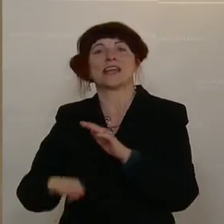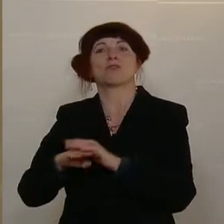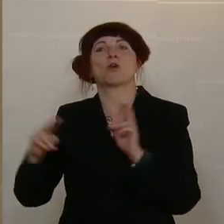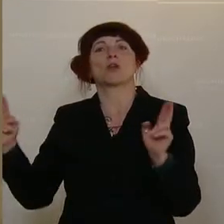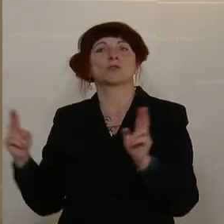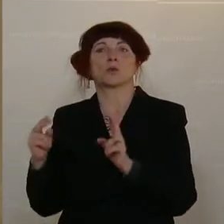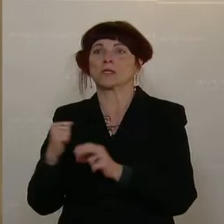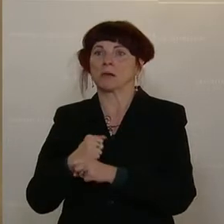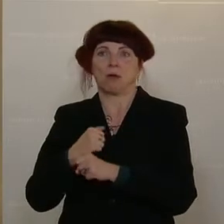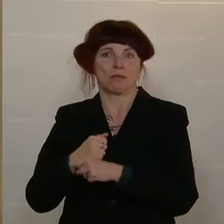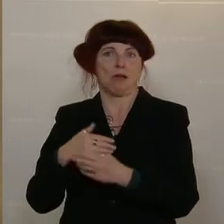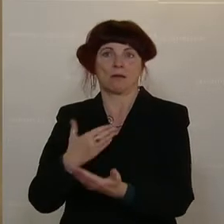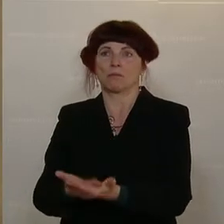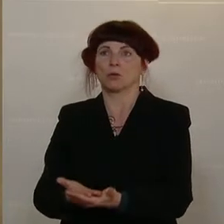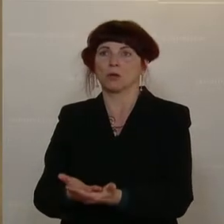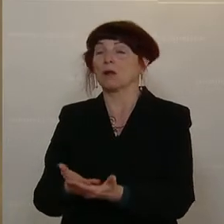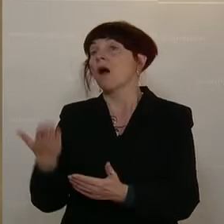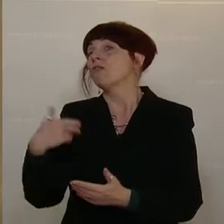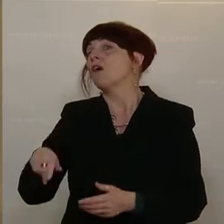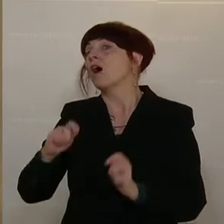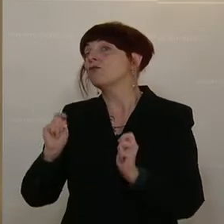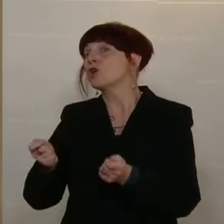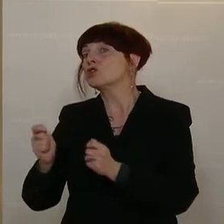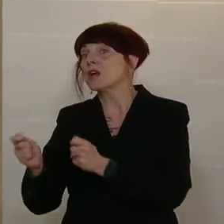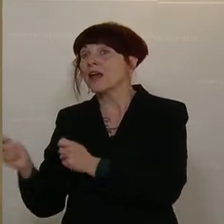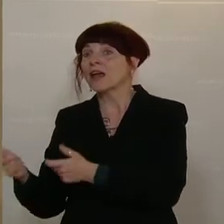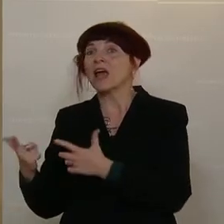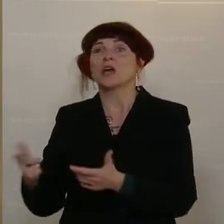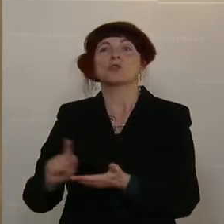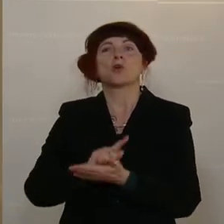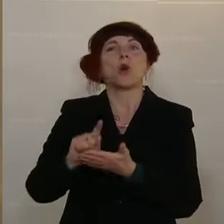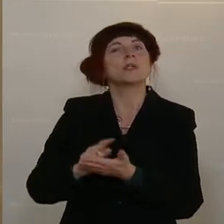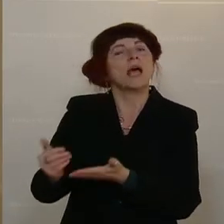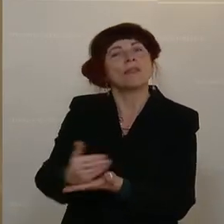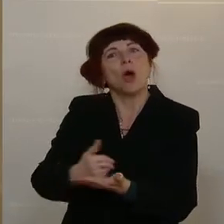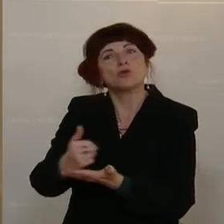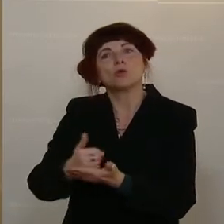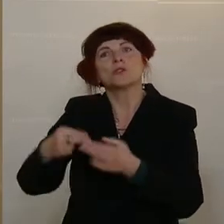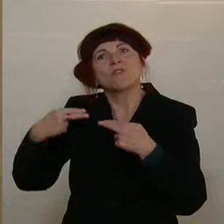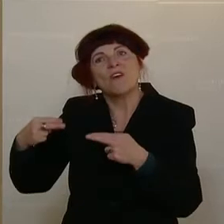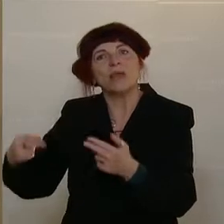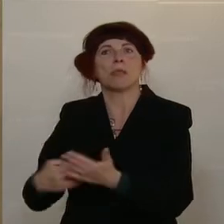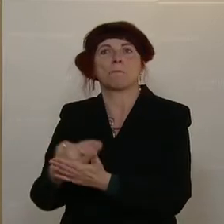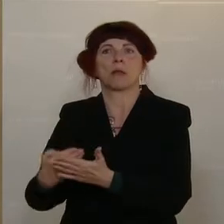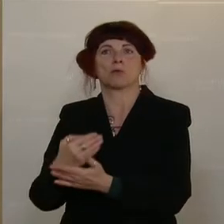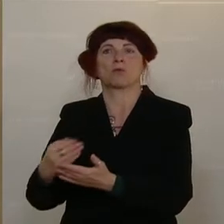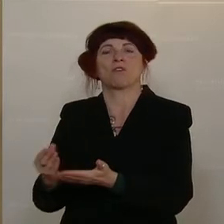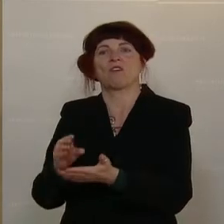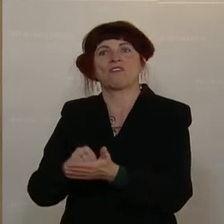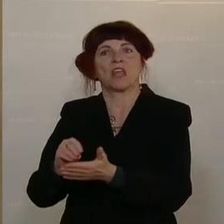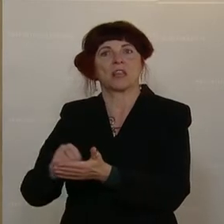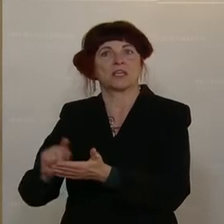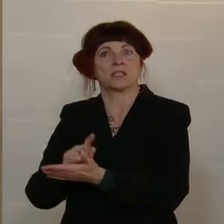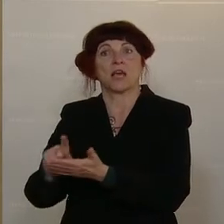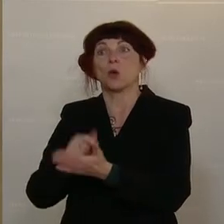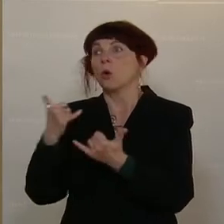Branche ermöglicht hat. Es gab Vorschläge, die Zeit zu nutzen, um in Aus und Weiterbildungen zu investieren. Und jetzt kommt